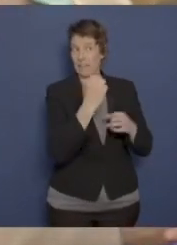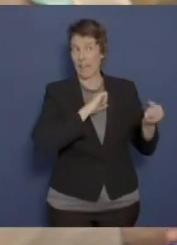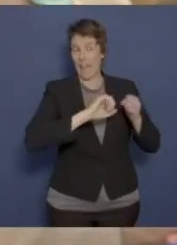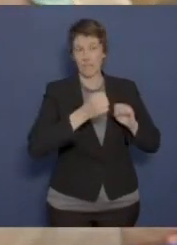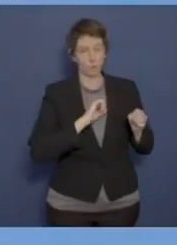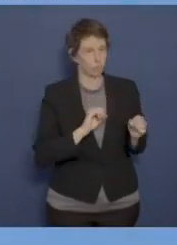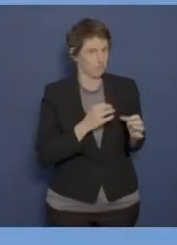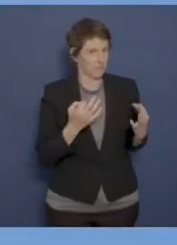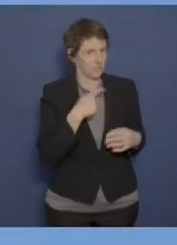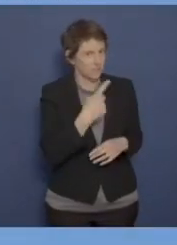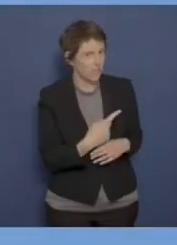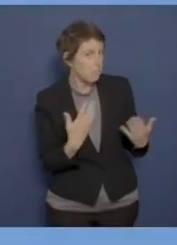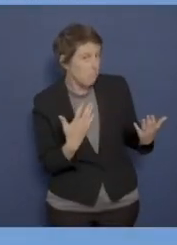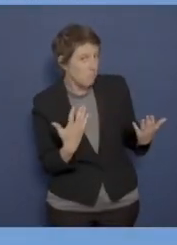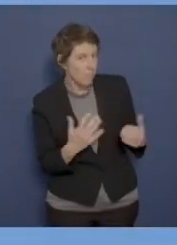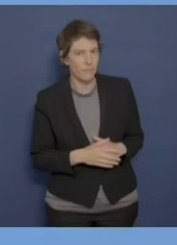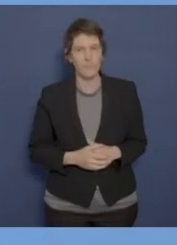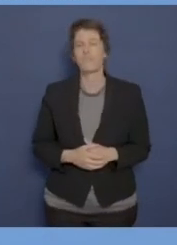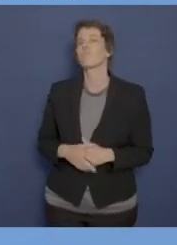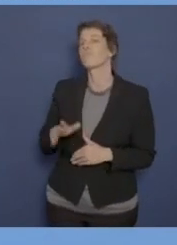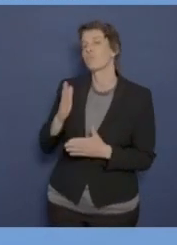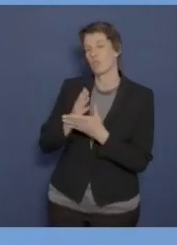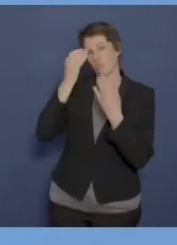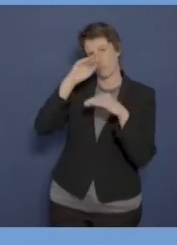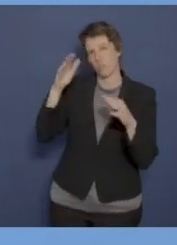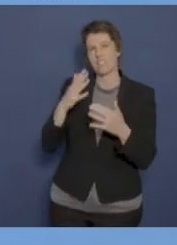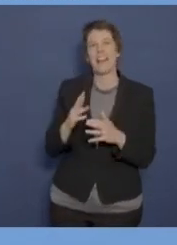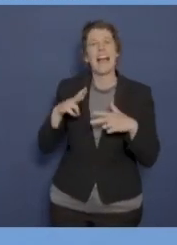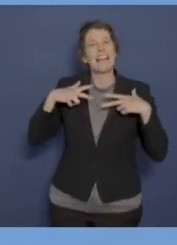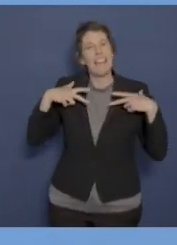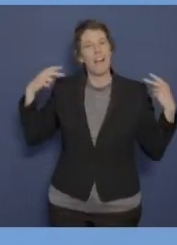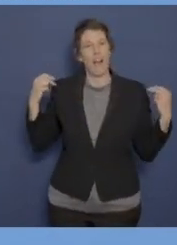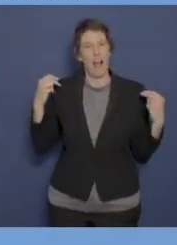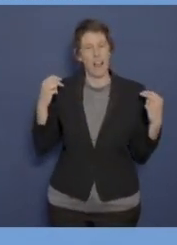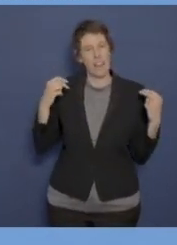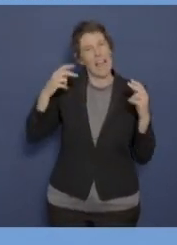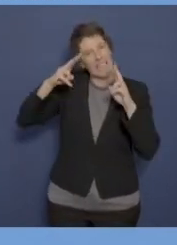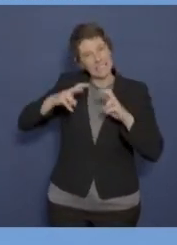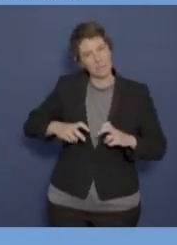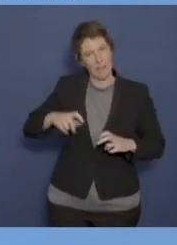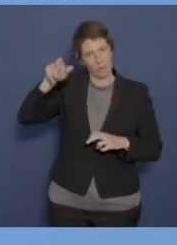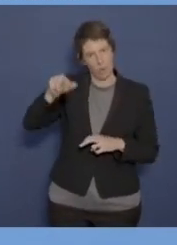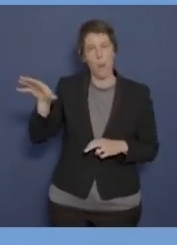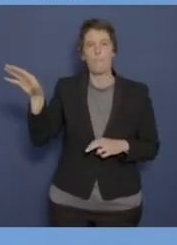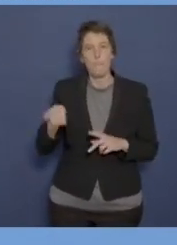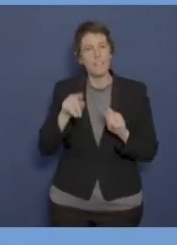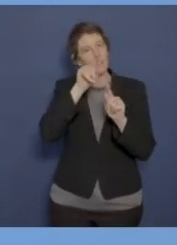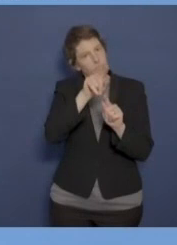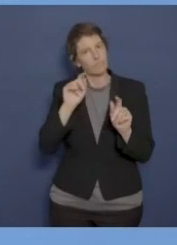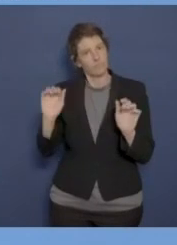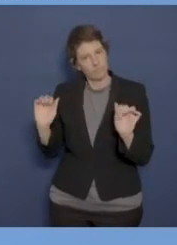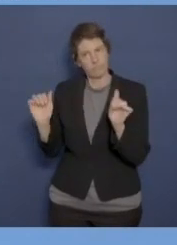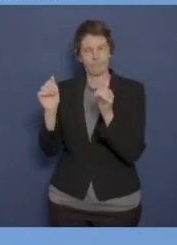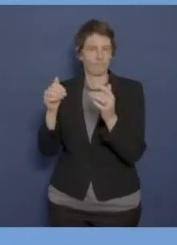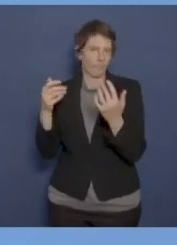hat. Können Sie dazu was sagen? Ich habe Ihnen mitgeteilt, dass der Generalinspektor mit seinem Counterpart in Litauen das Gespräch gesucht hat.